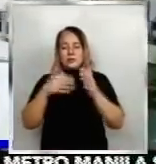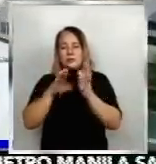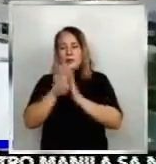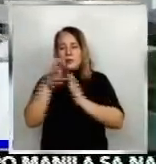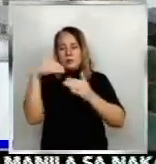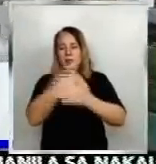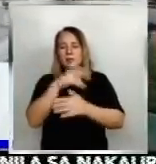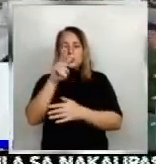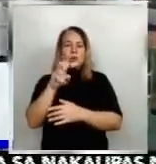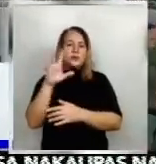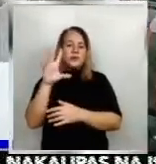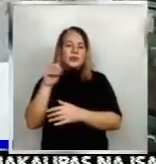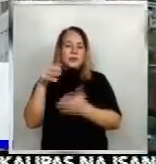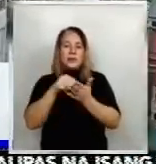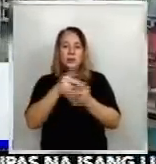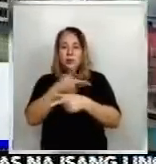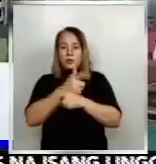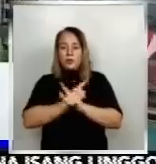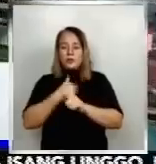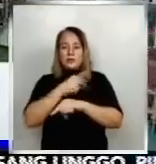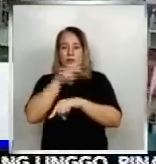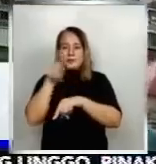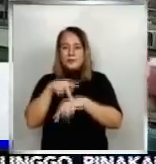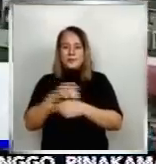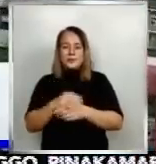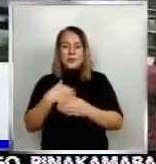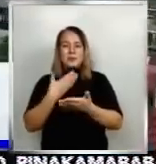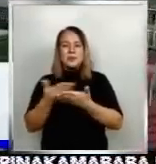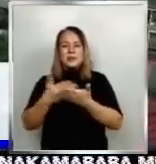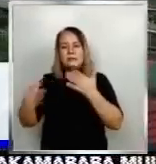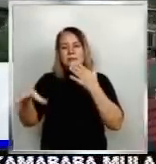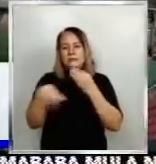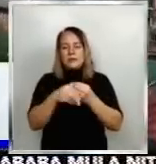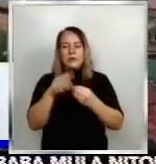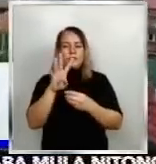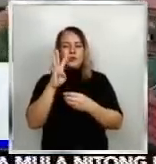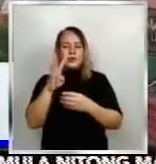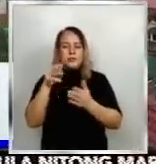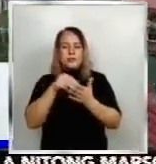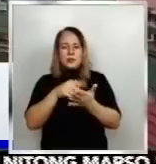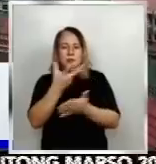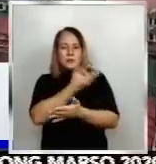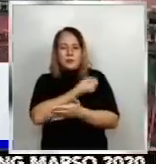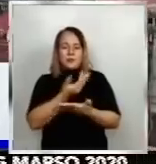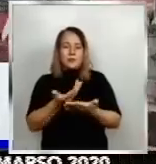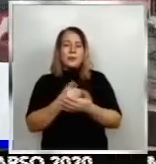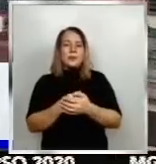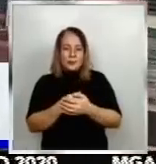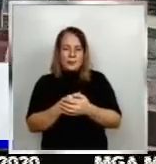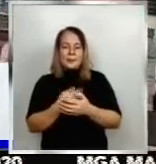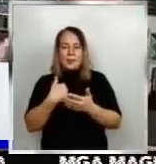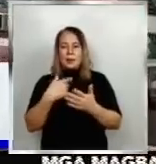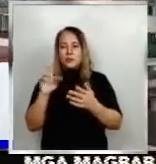milyon na loan ng Pilipinas pambili ng dagdag na 40 milyon doses ng COVID-19 vaccines na magagamit sa